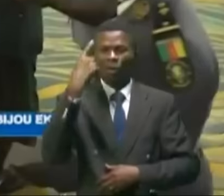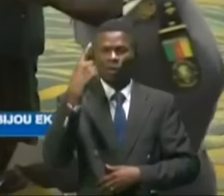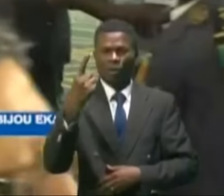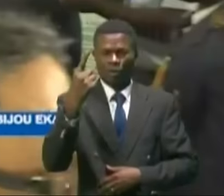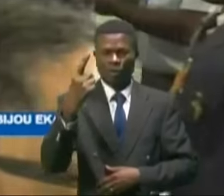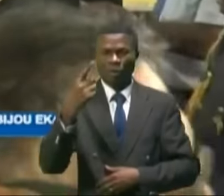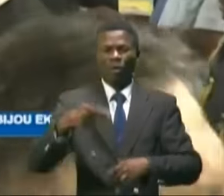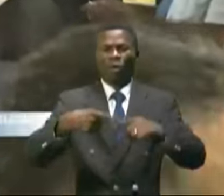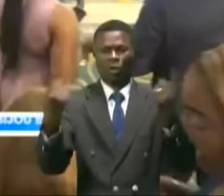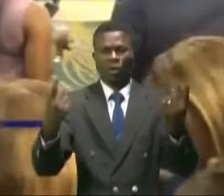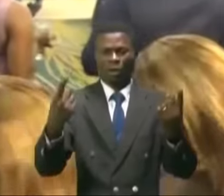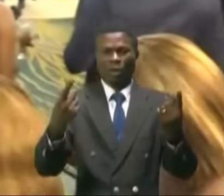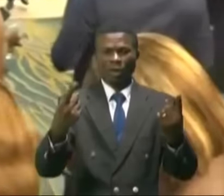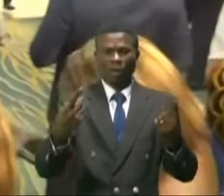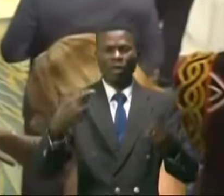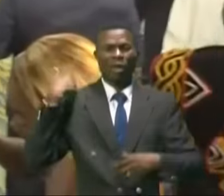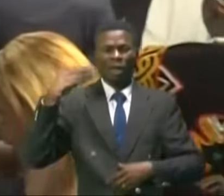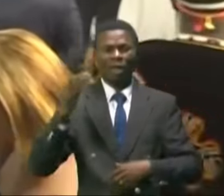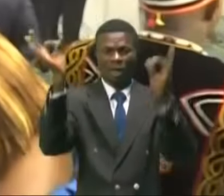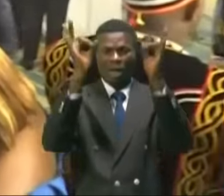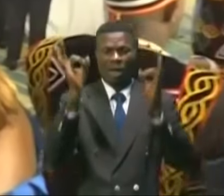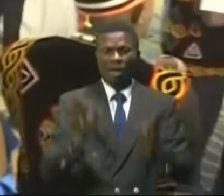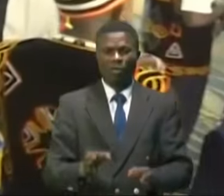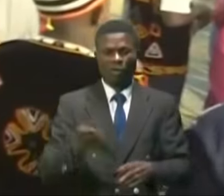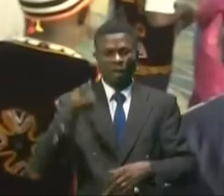opposition à l'État fédéral qui existait.